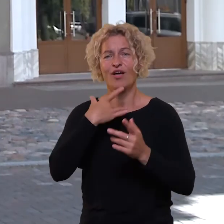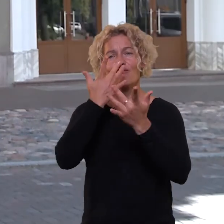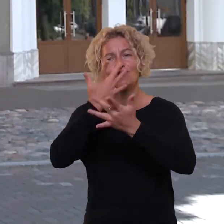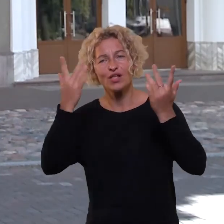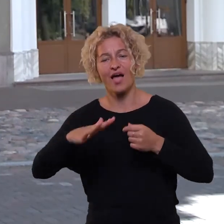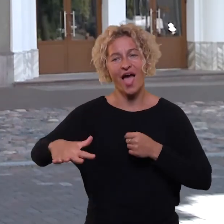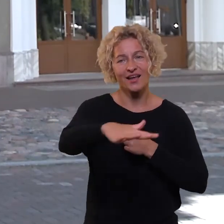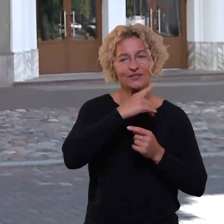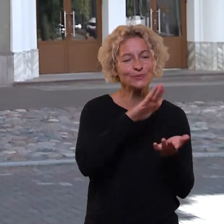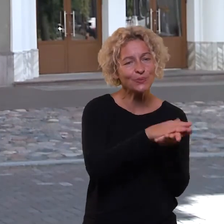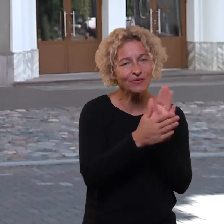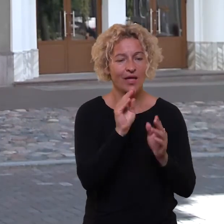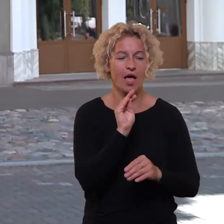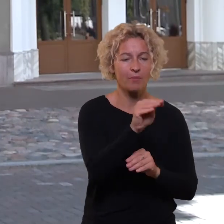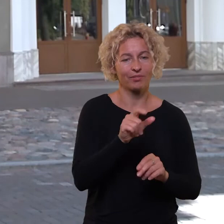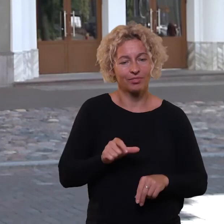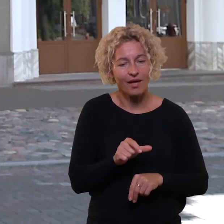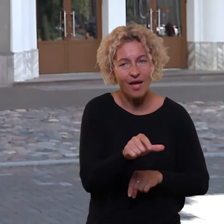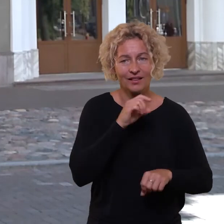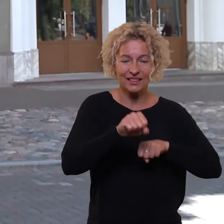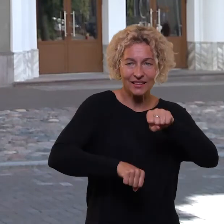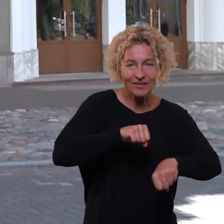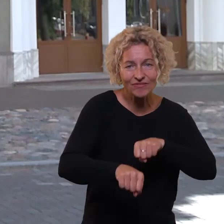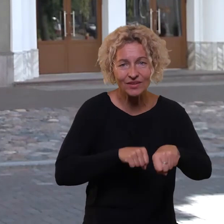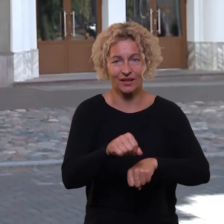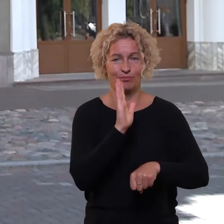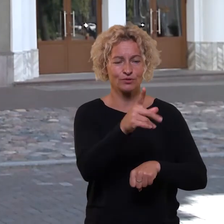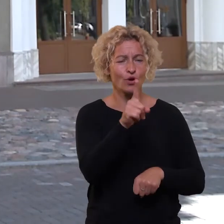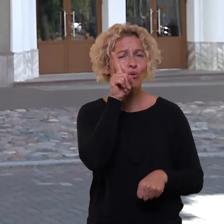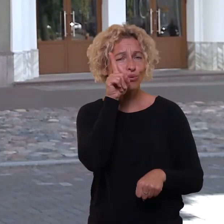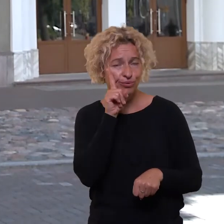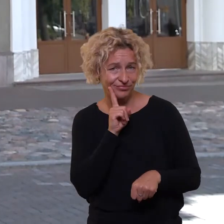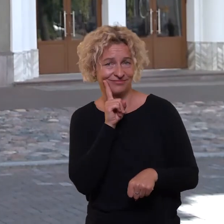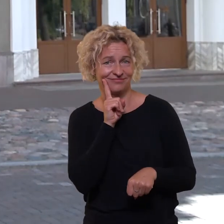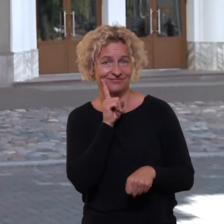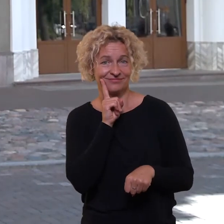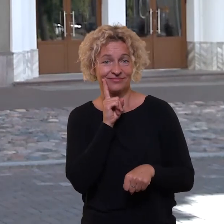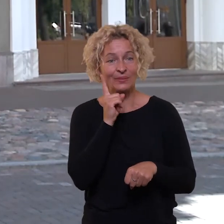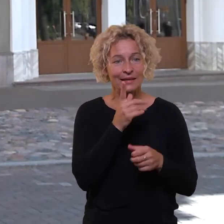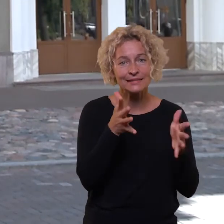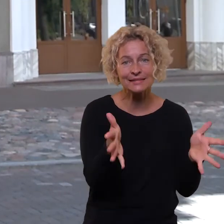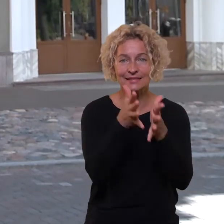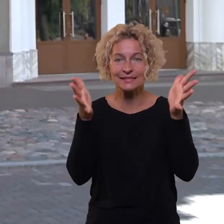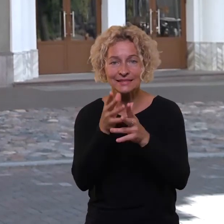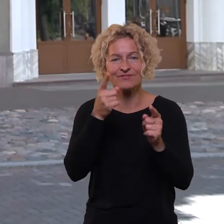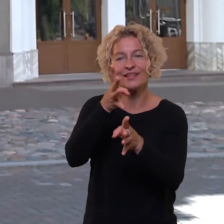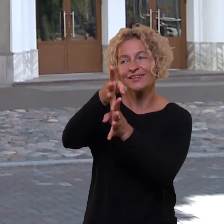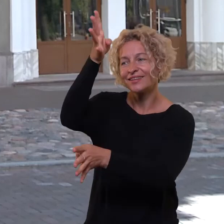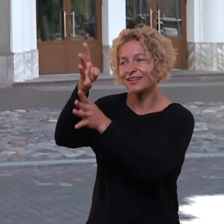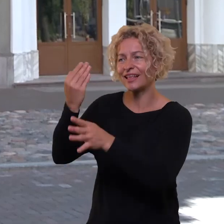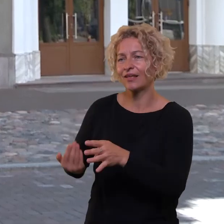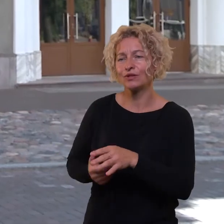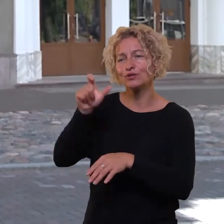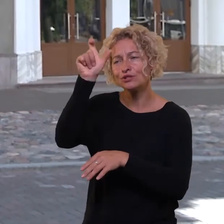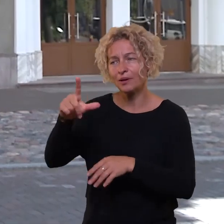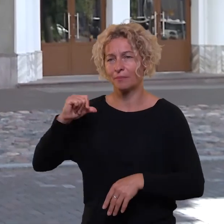na viešuoju ar dvių tvarkimui, dviračių takų įrengimui, kad būtų patogesnė susiekimas mieste. Tai tikrai raginame daugiau būčių namų